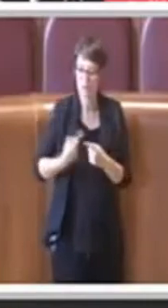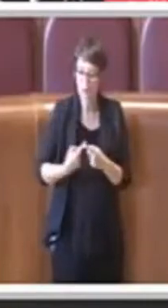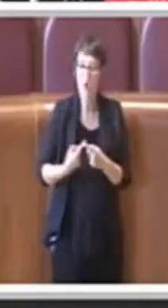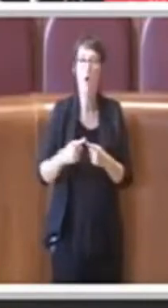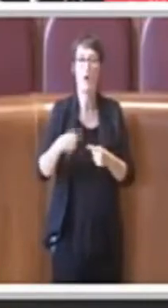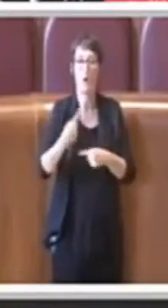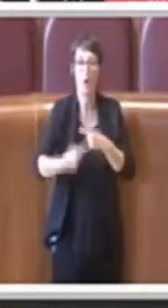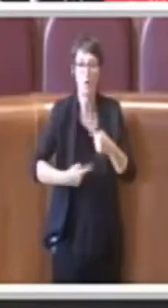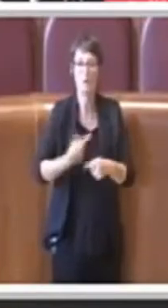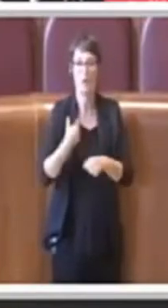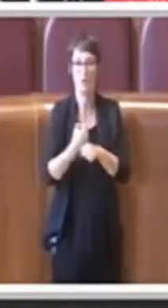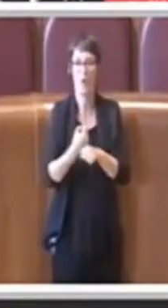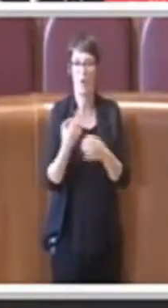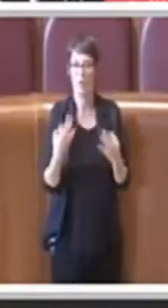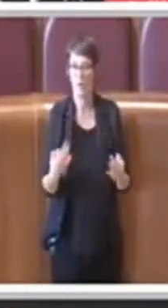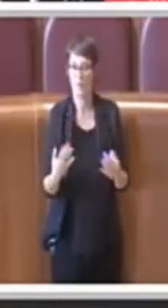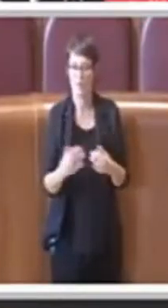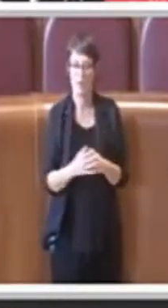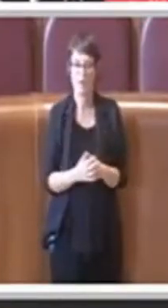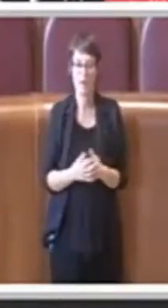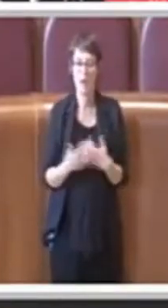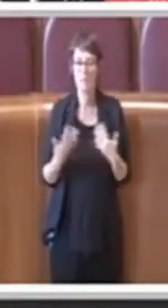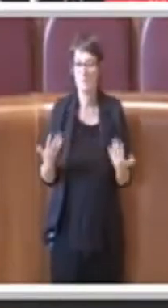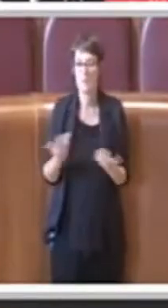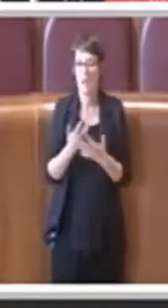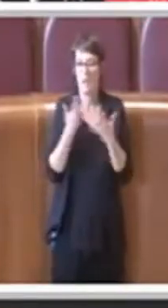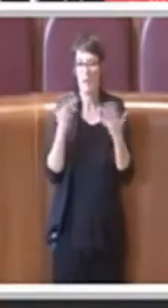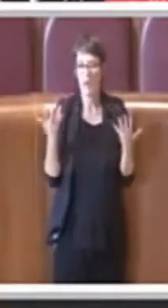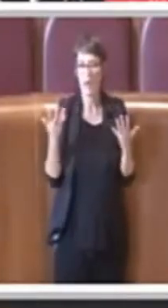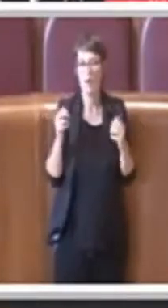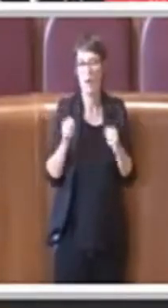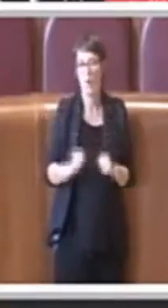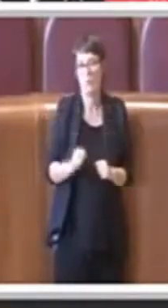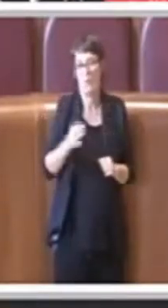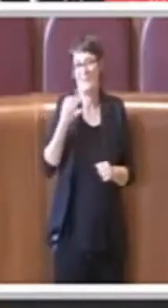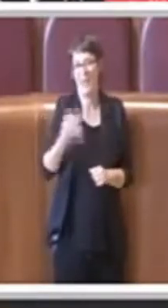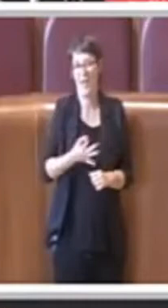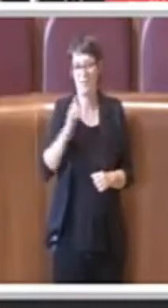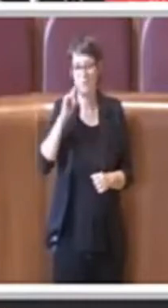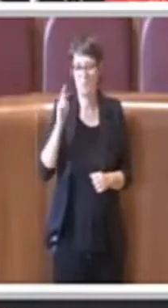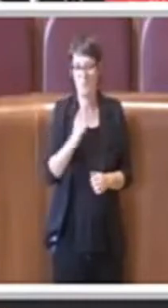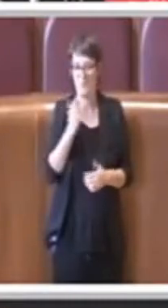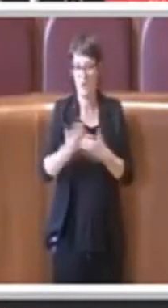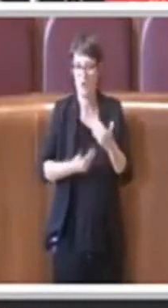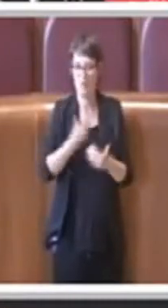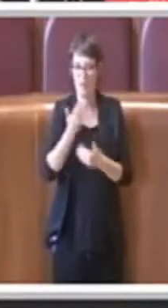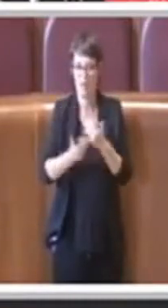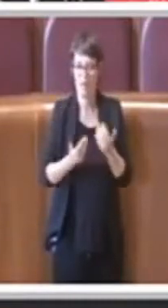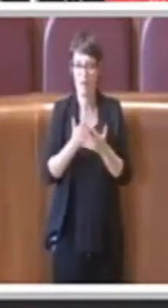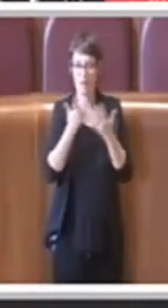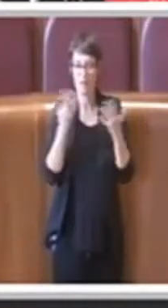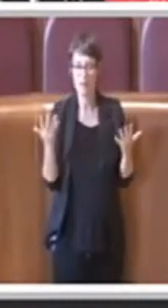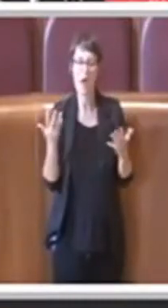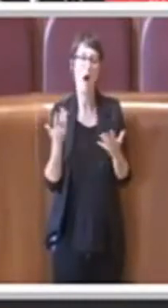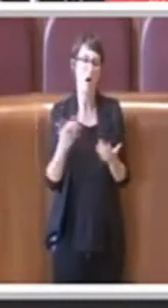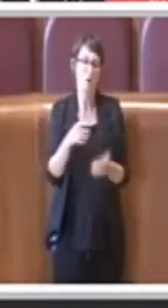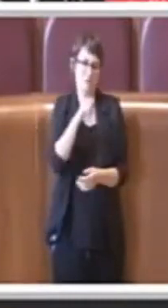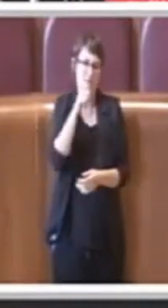certamente si può sempre migliorare, va assolutamente verificato